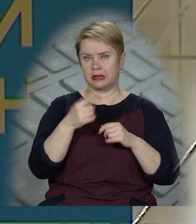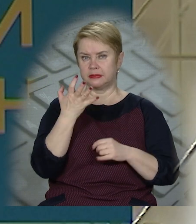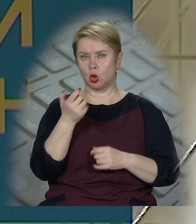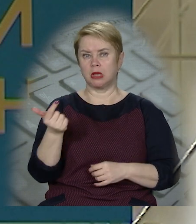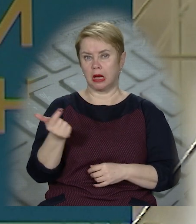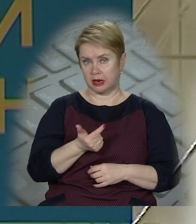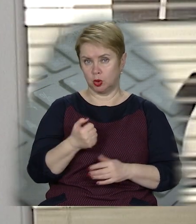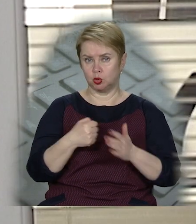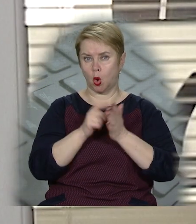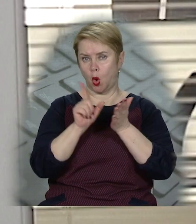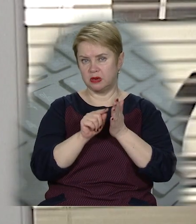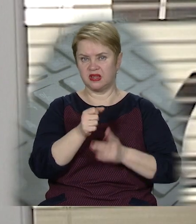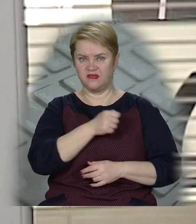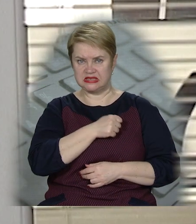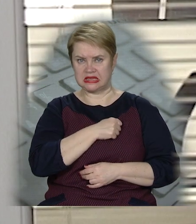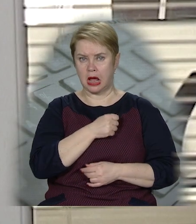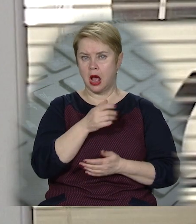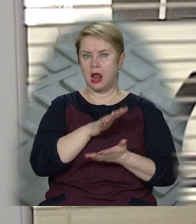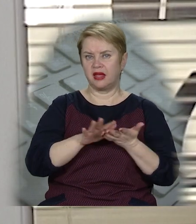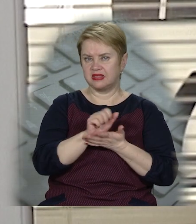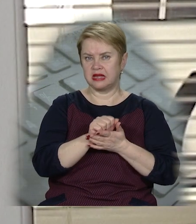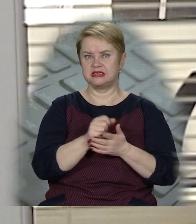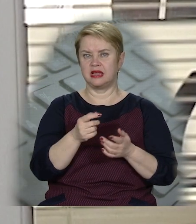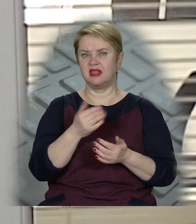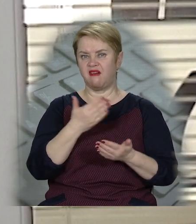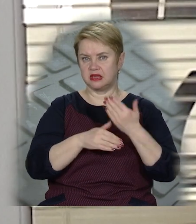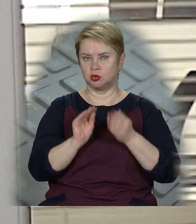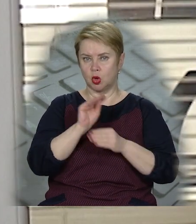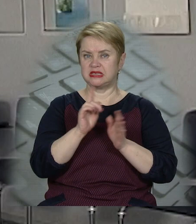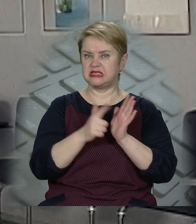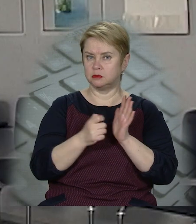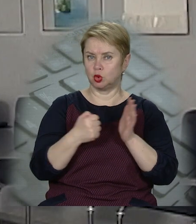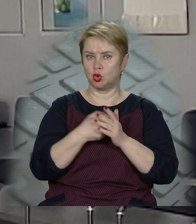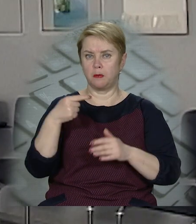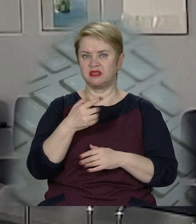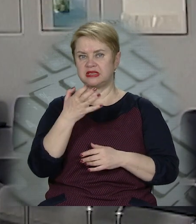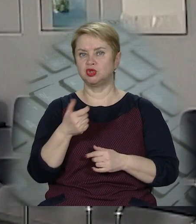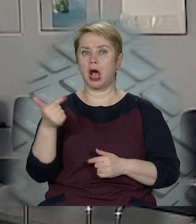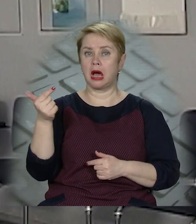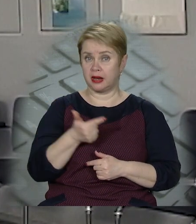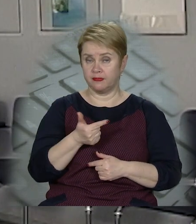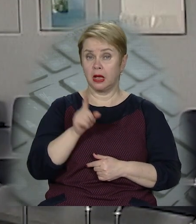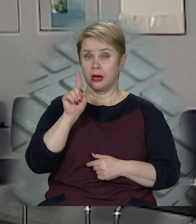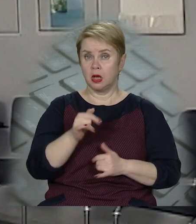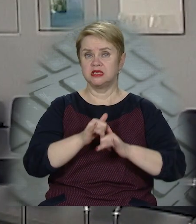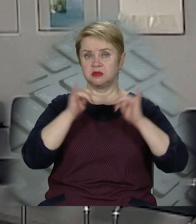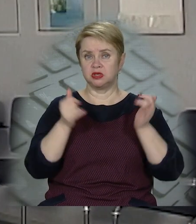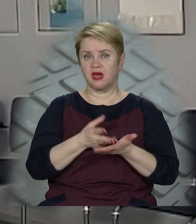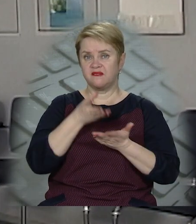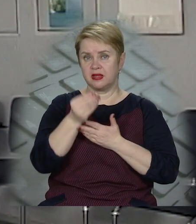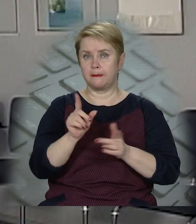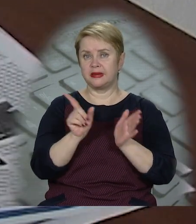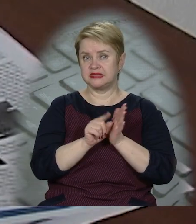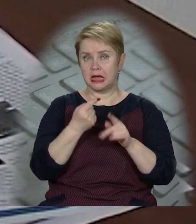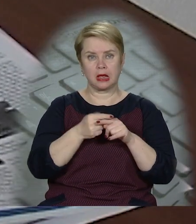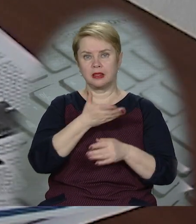це 500 гривень. До пенсії вже військових та ліквідаторів з інвалідністю додадуть від 700 до 1,5 тисячі гривень. Крім того, збільшаться виплати